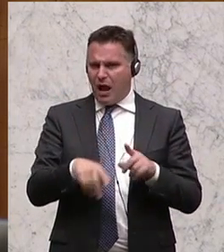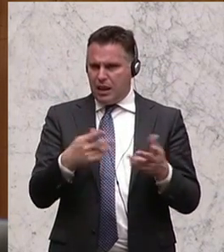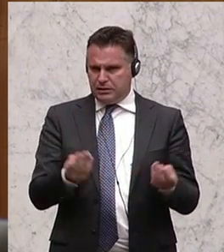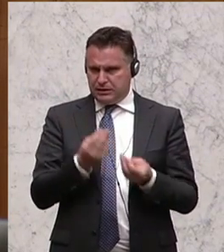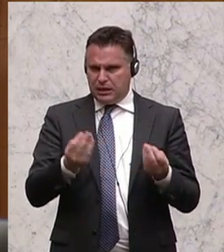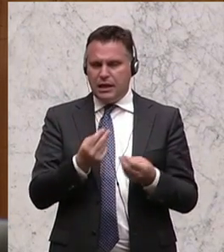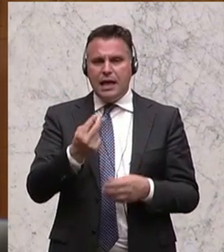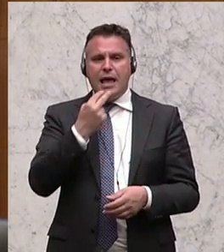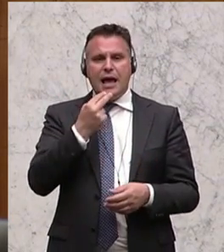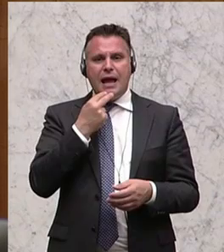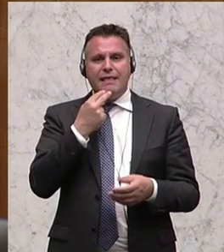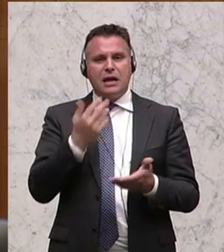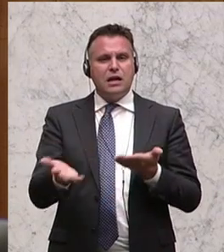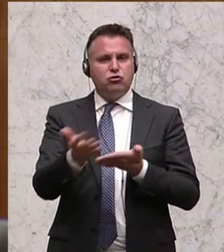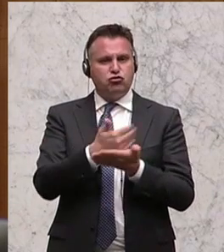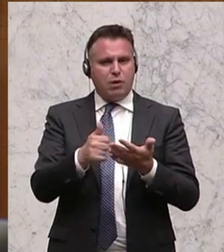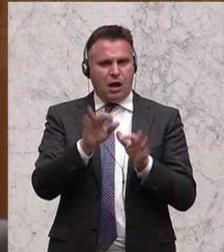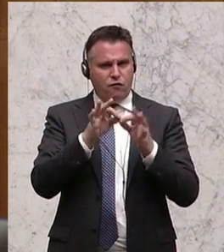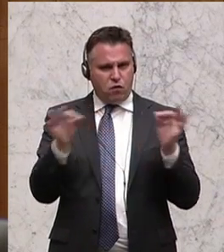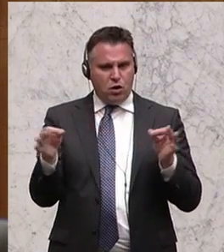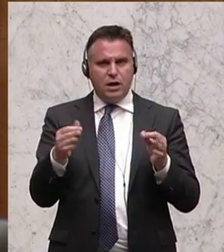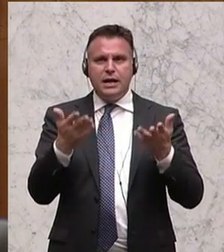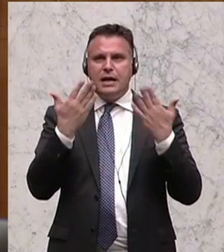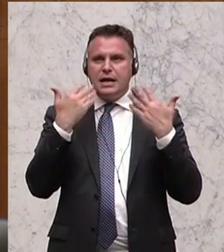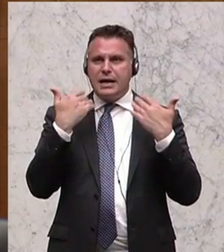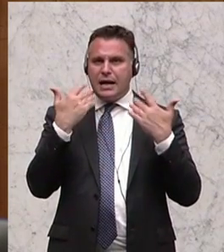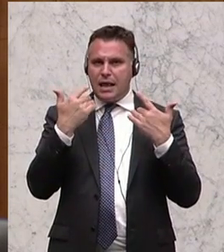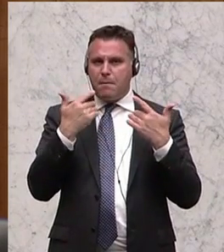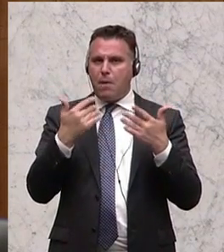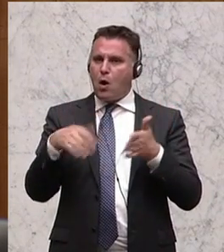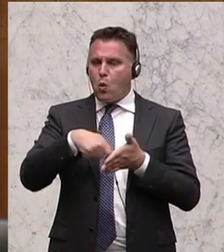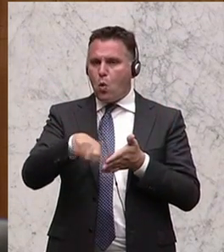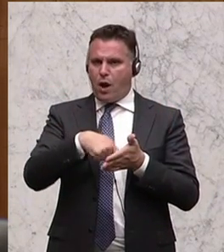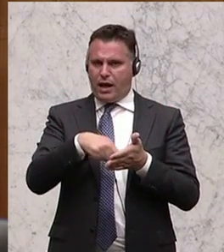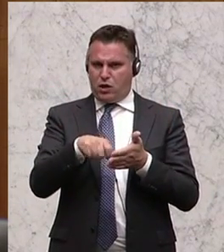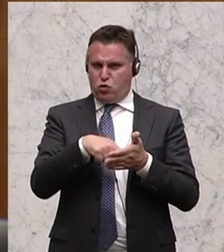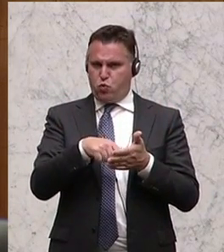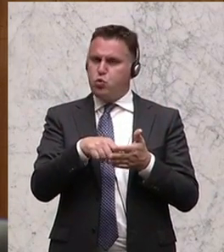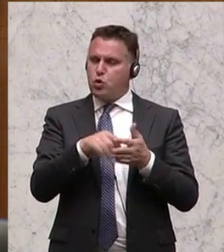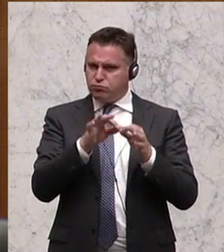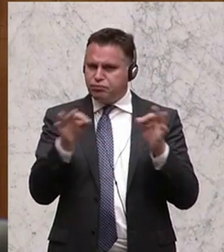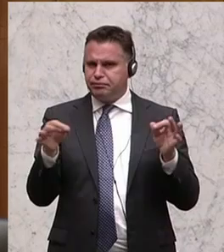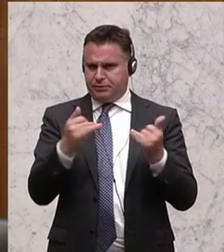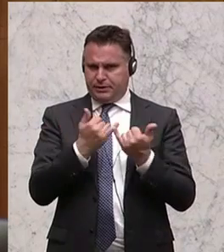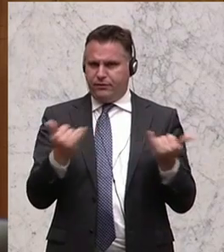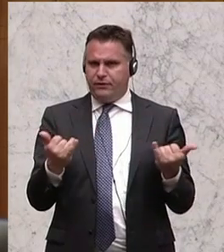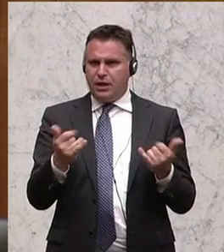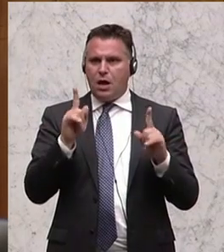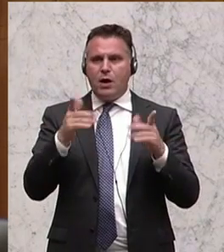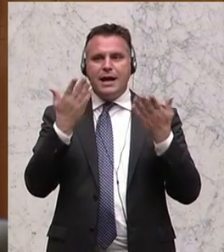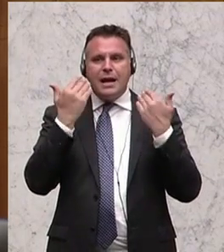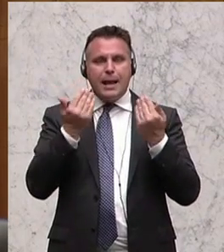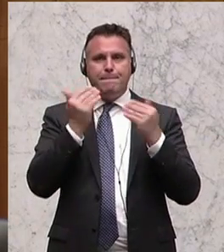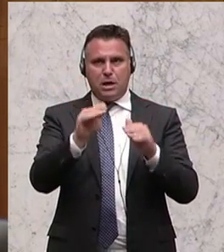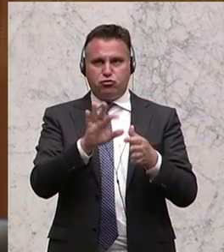geht um die Energieeffizienzformel. Es geht um den Klimakorrekturfaktor, also wirklich maßgebliche Themen, gerade im Bereich des Klimaschutzes.